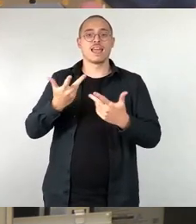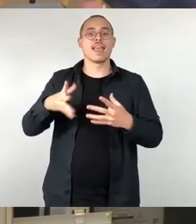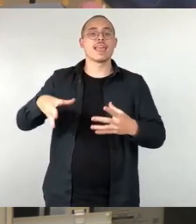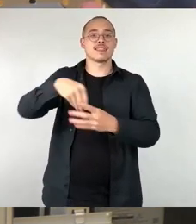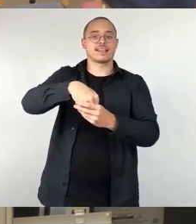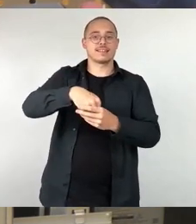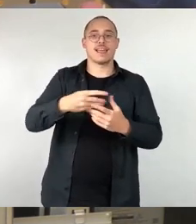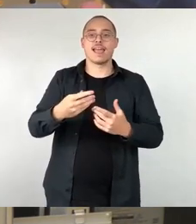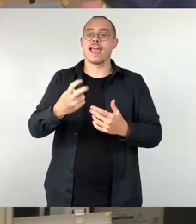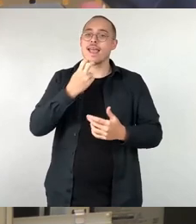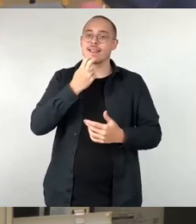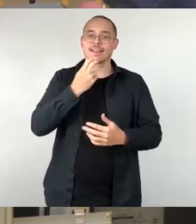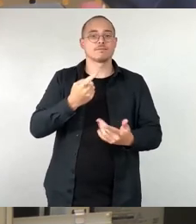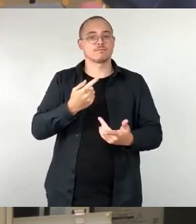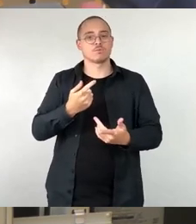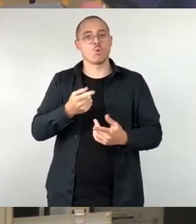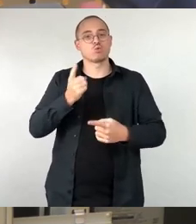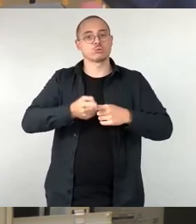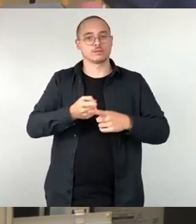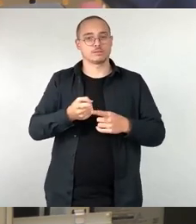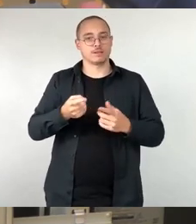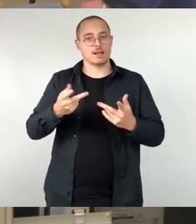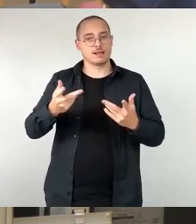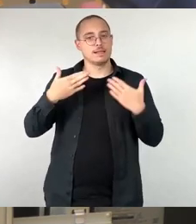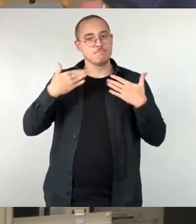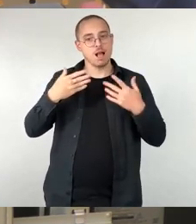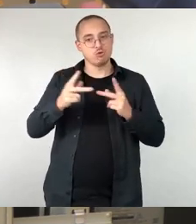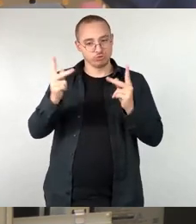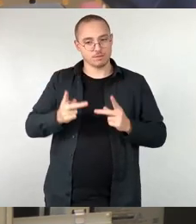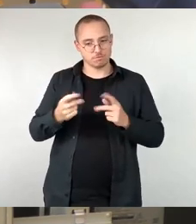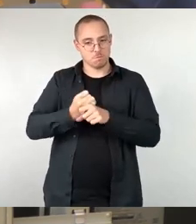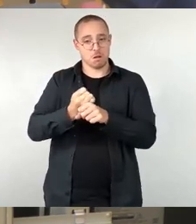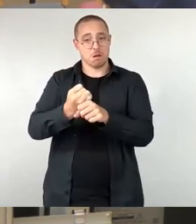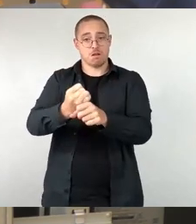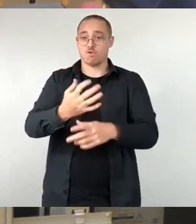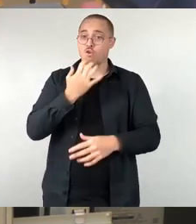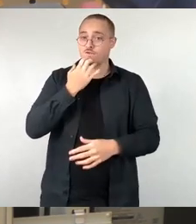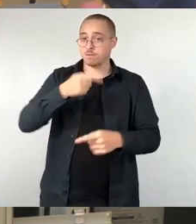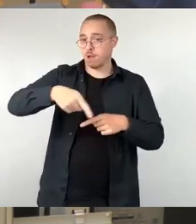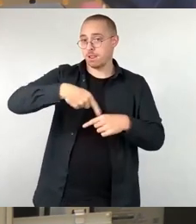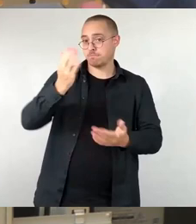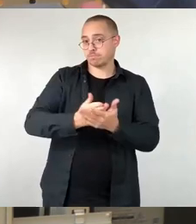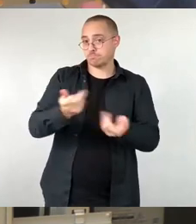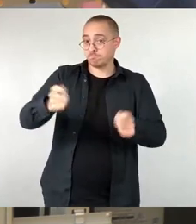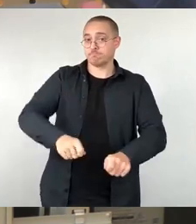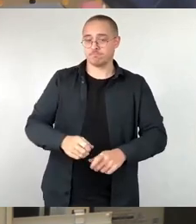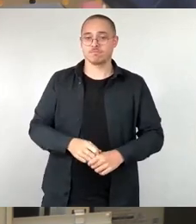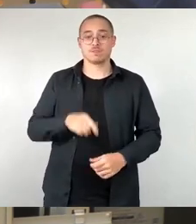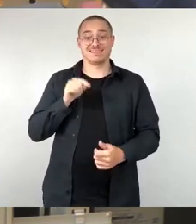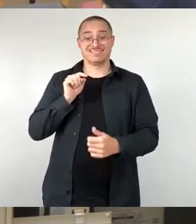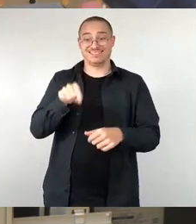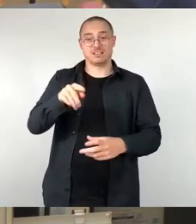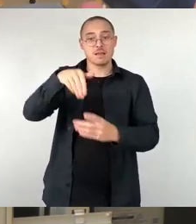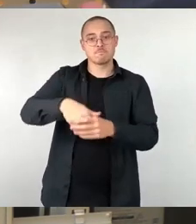gerade in der Mache, das wird hoffentlich bald beschlossen und da stehen Maßnahmen drin. Dann haben wir als zweites